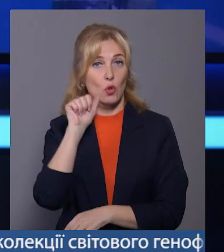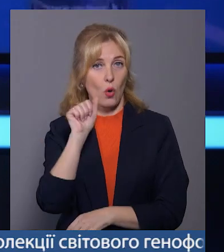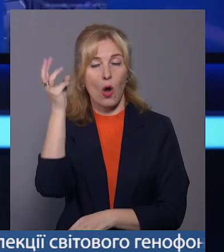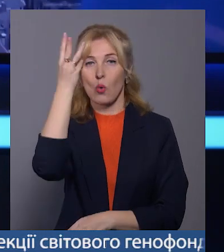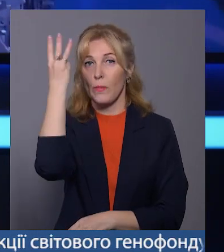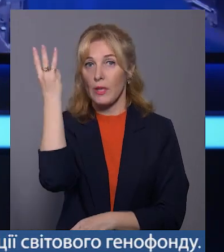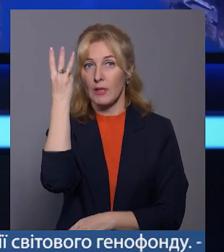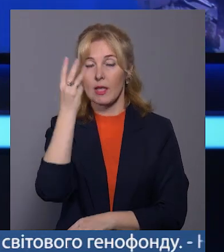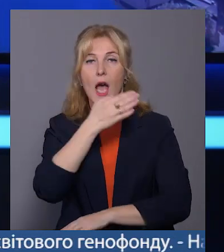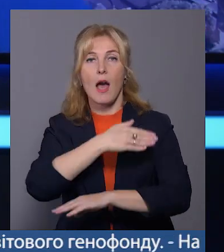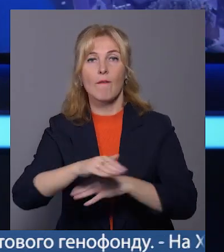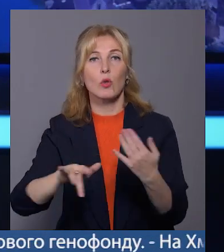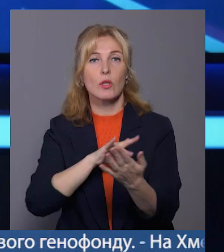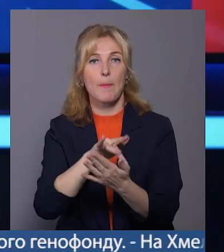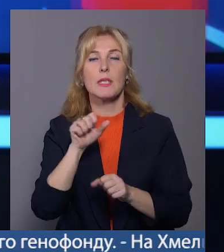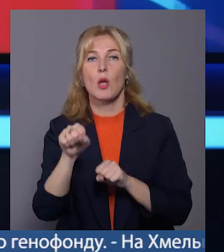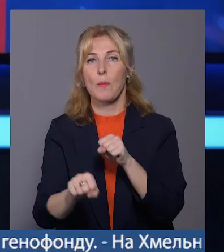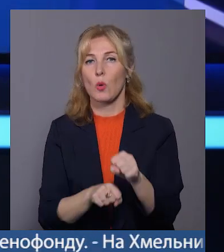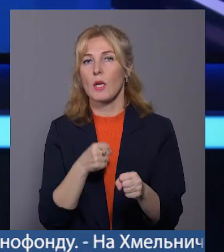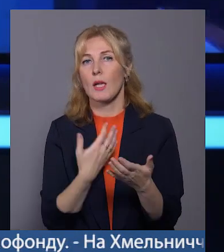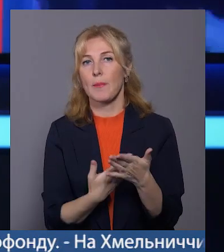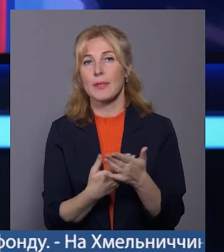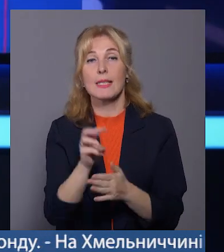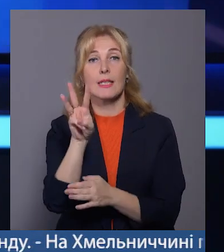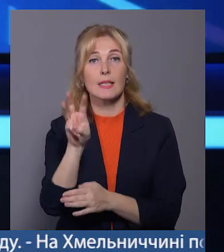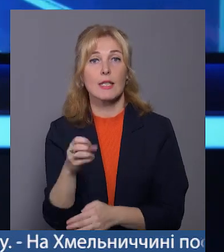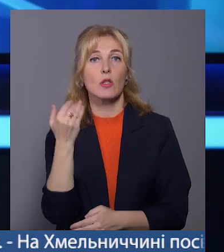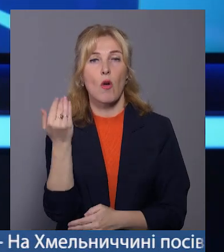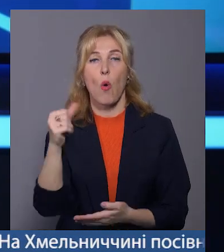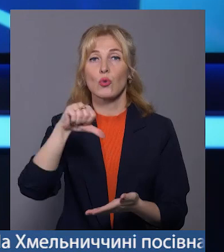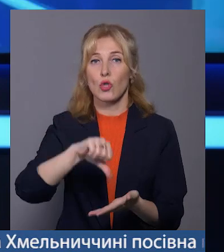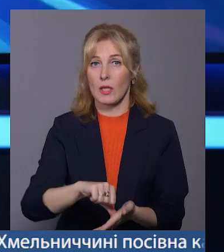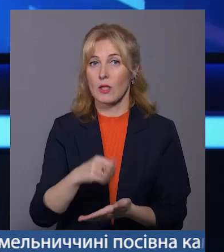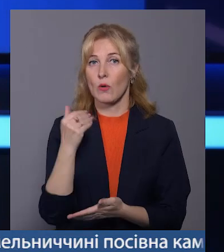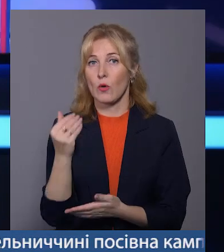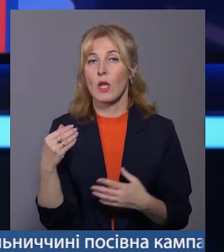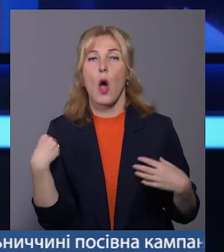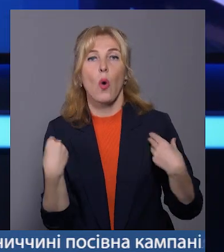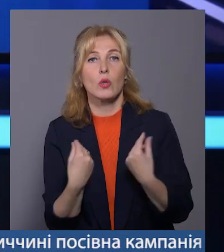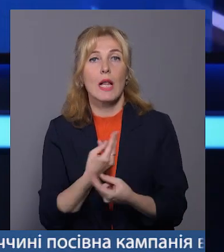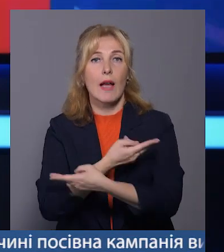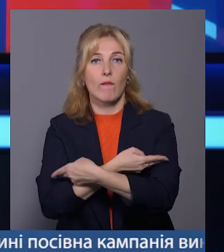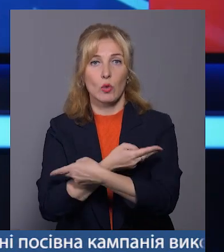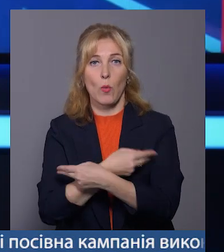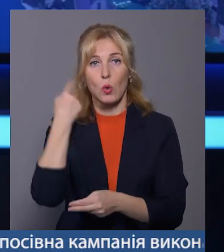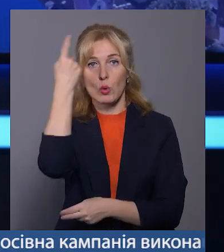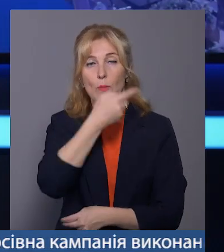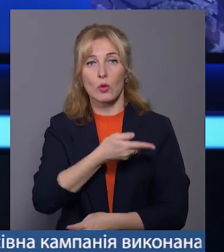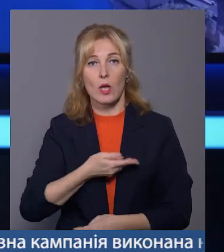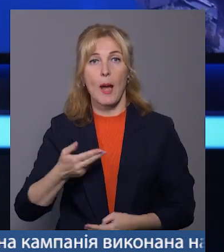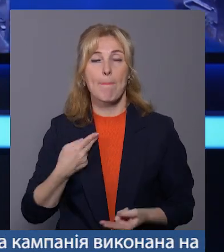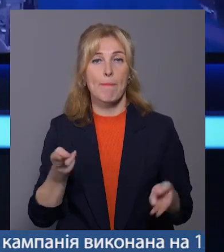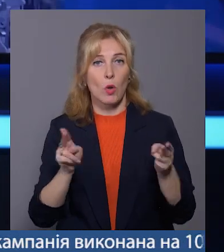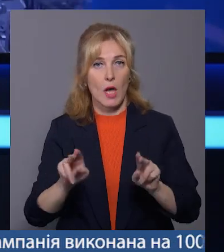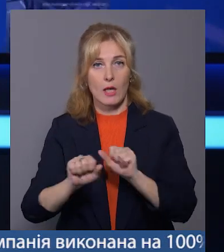Хмельницькому. Вулицями міста проїхало близько 300 його учасників. Вони одягли футболки із портретами полеглих